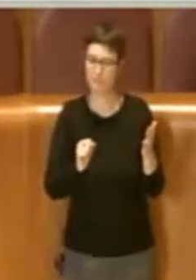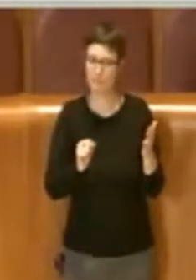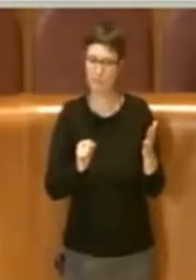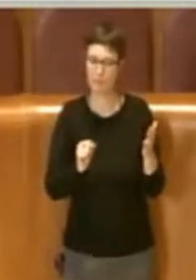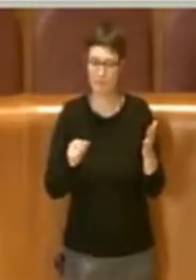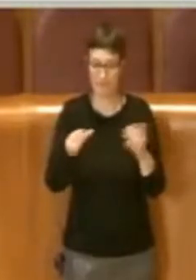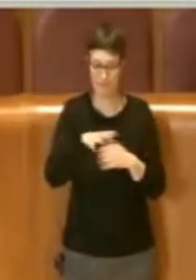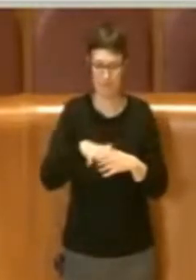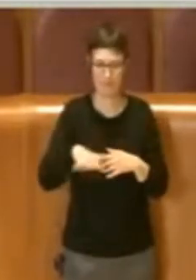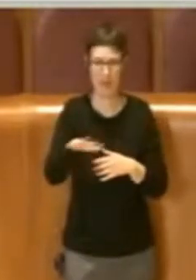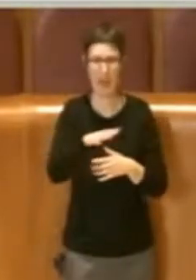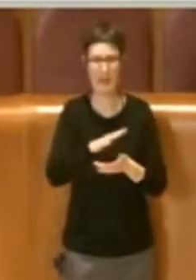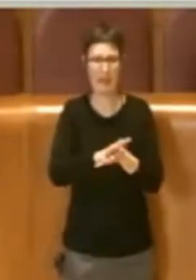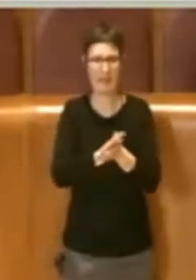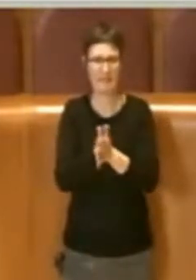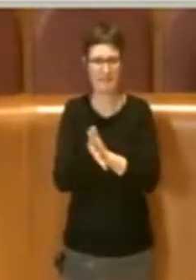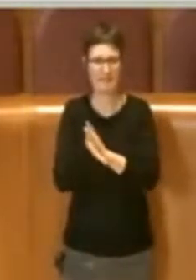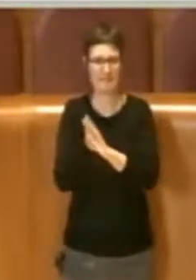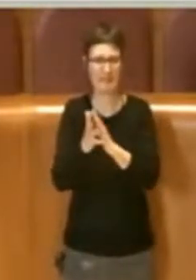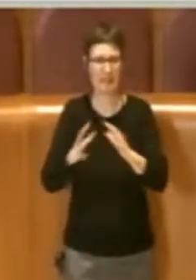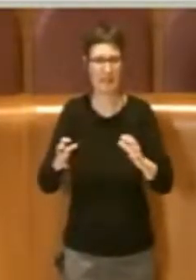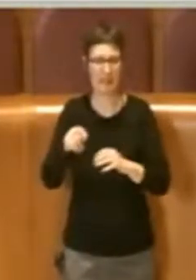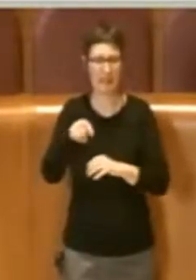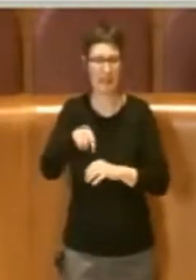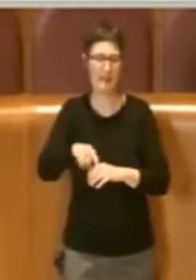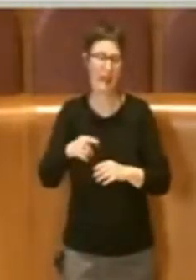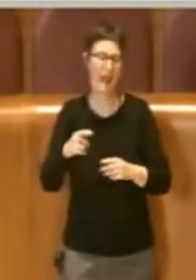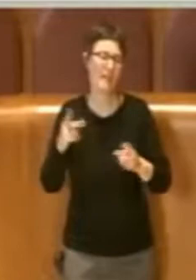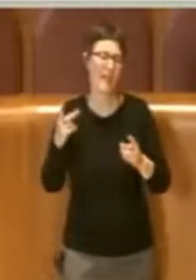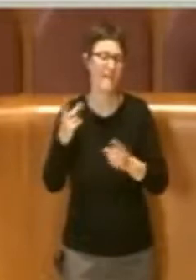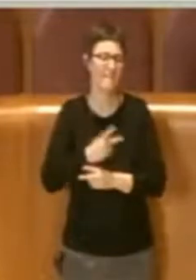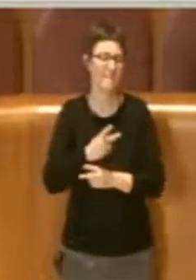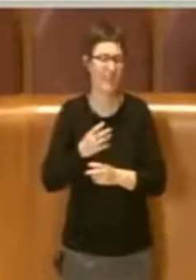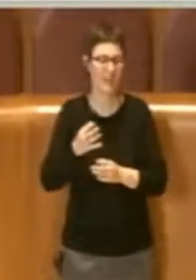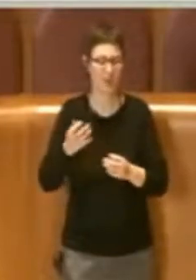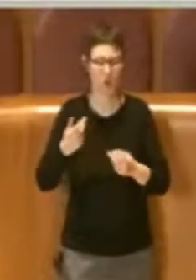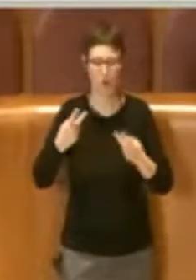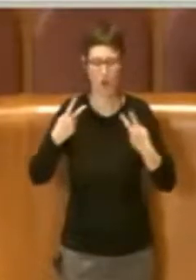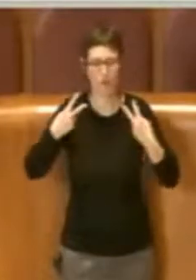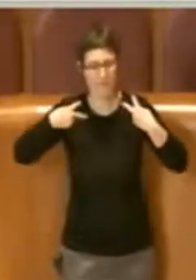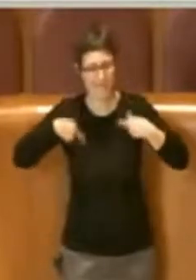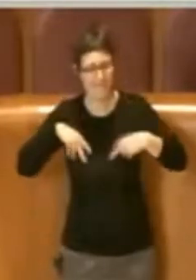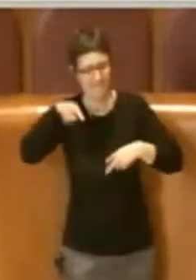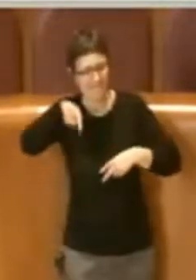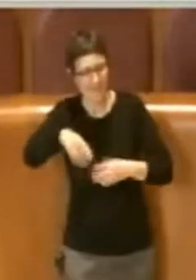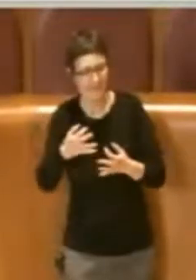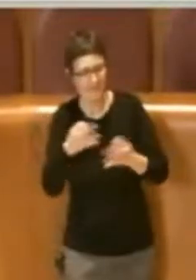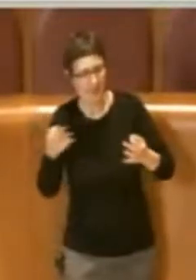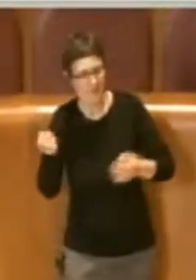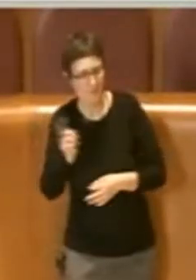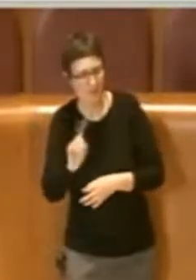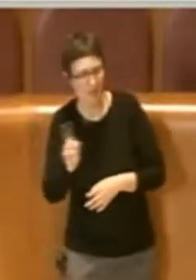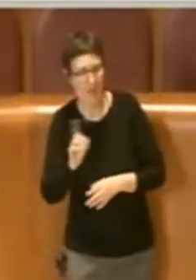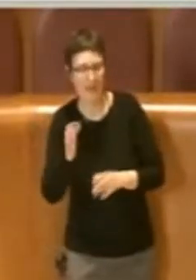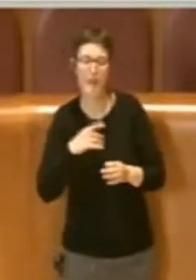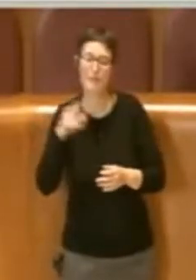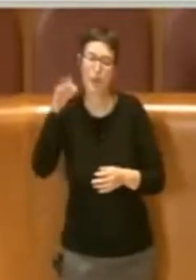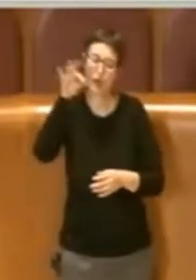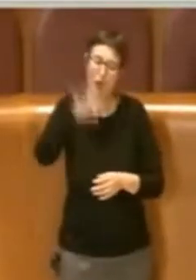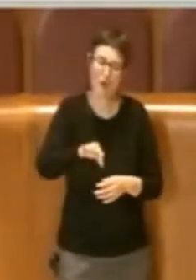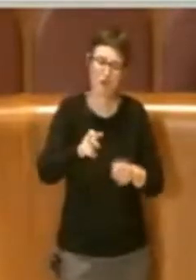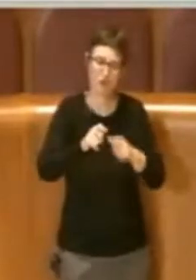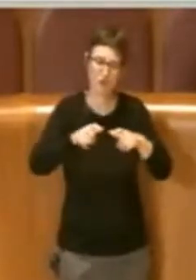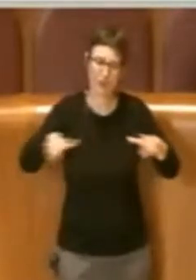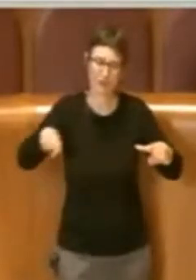degradata e di fatto non vissuta, come se fosse un buco nero all'interno della nostra città, ad un